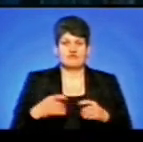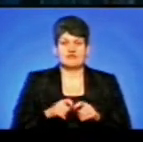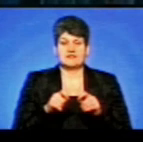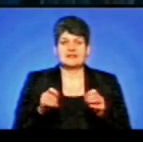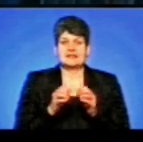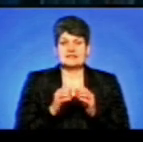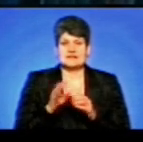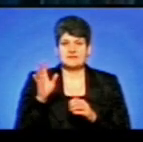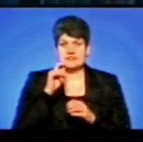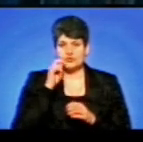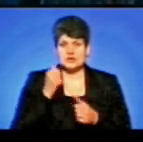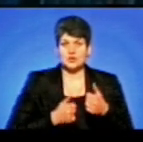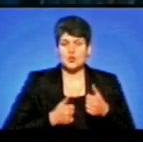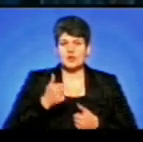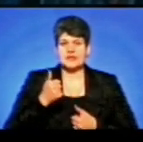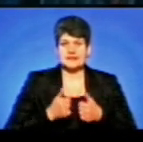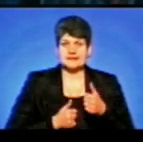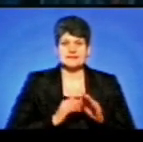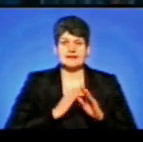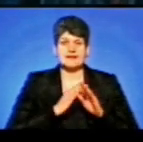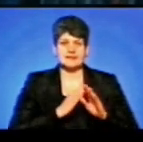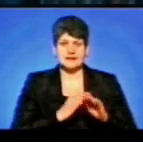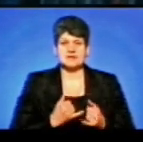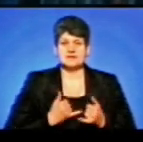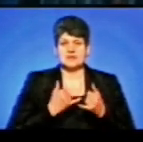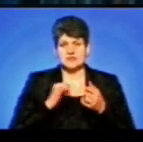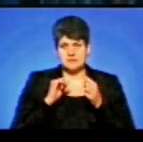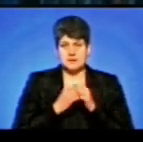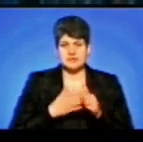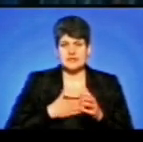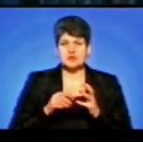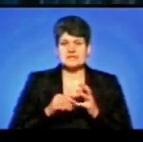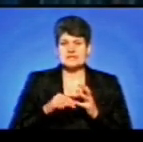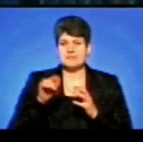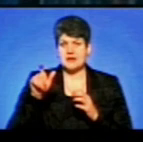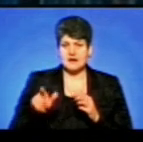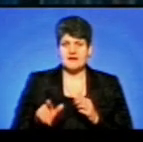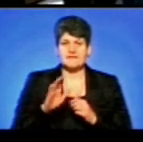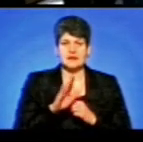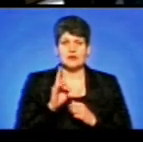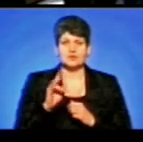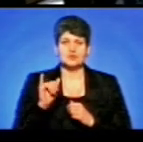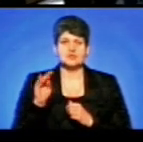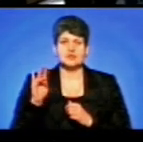10-й всеукраїнський турнір з карате, присвячений пам'яті нашого земляка Віталія Кушнірика.